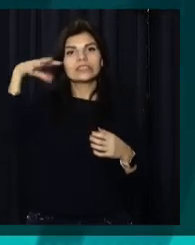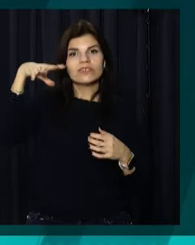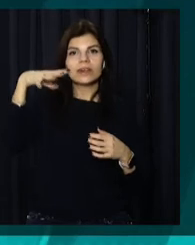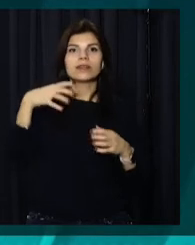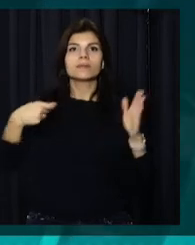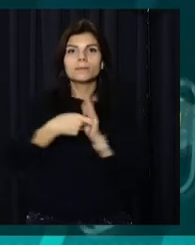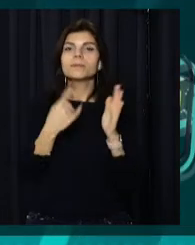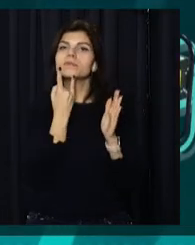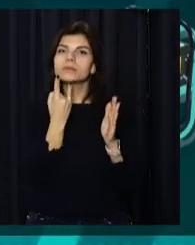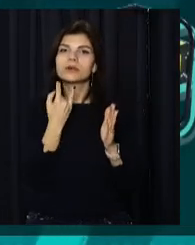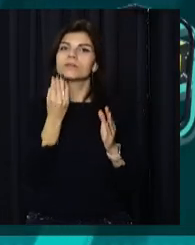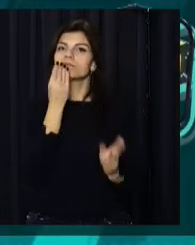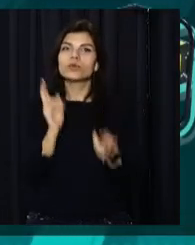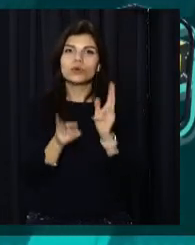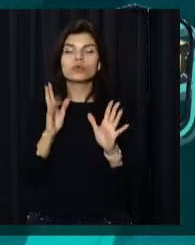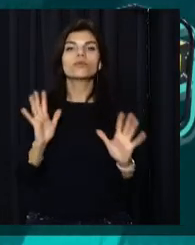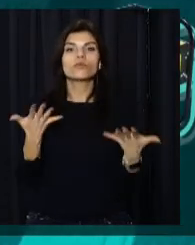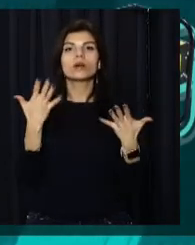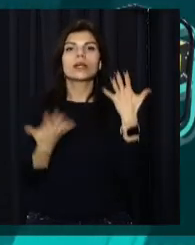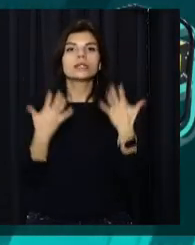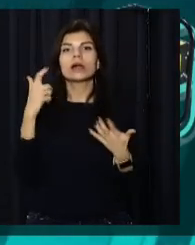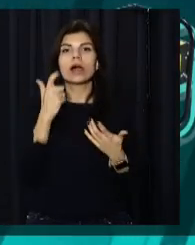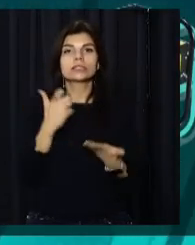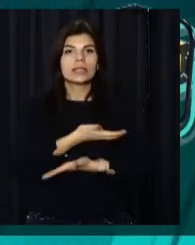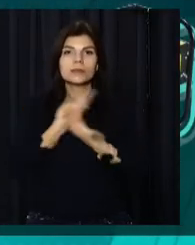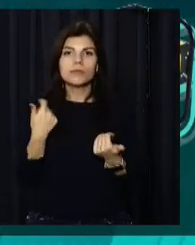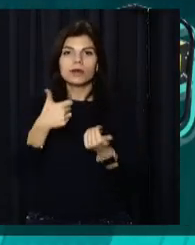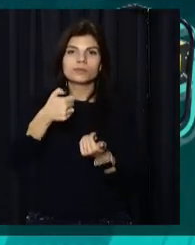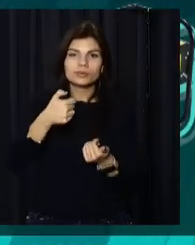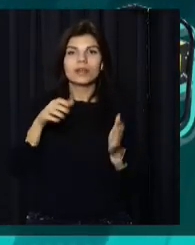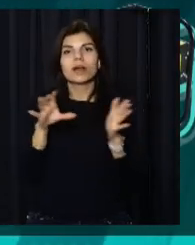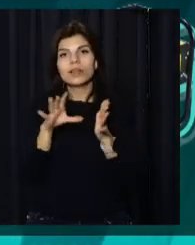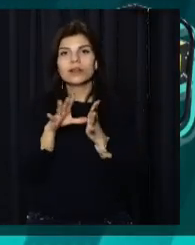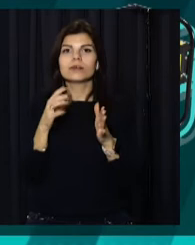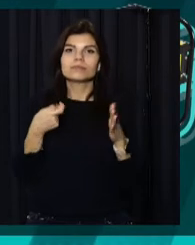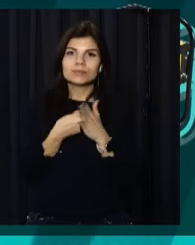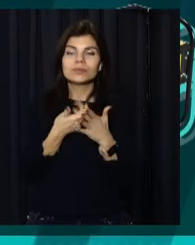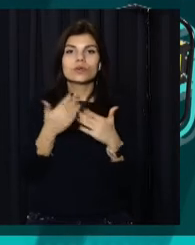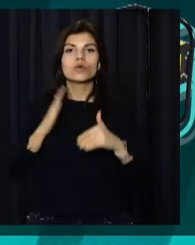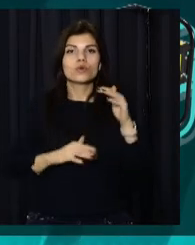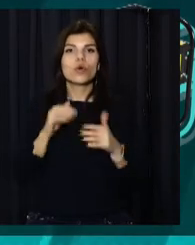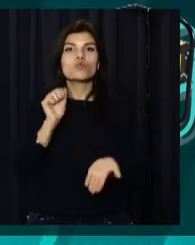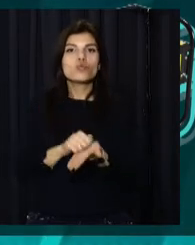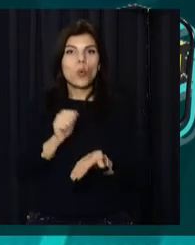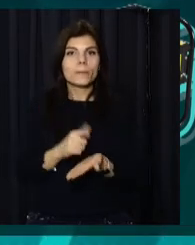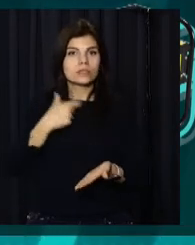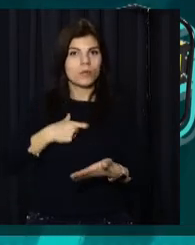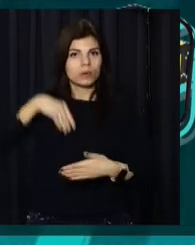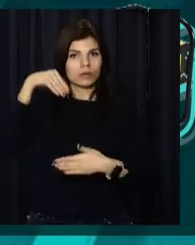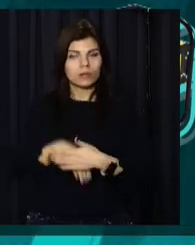і засоби для приготування їжі, на випадок відсутності газу та електрики. Крім того, тримати під рукою документи та